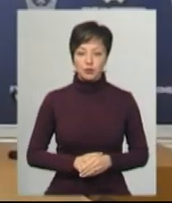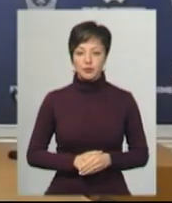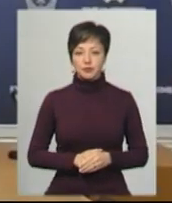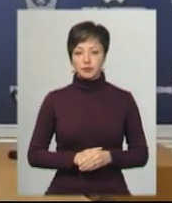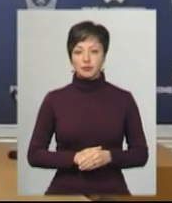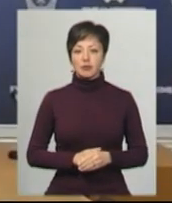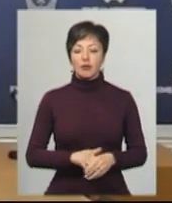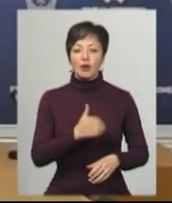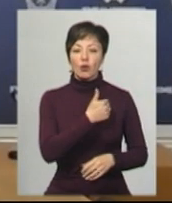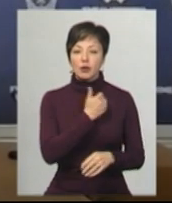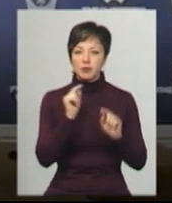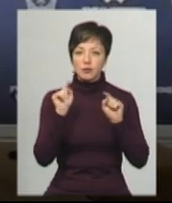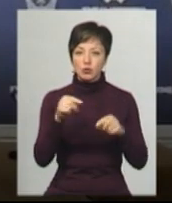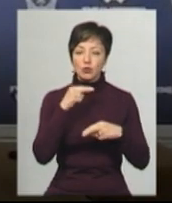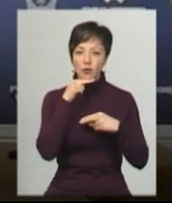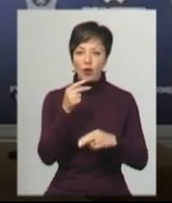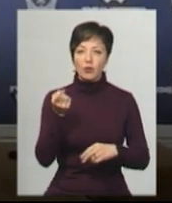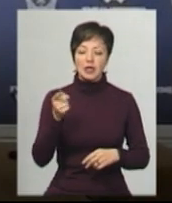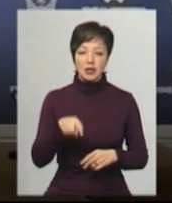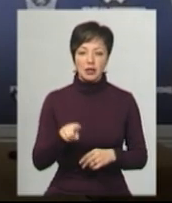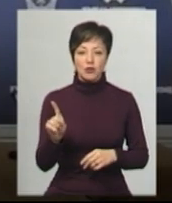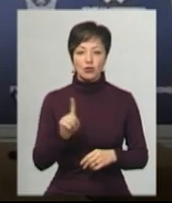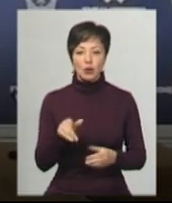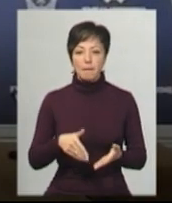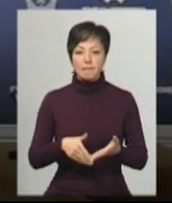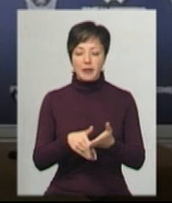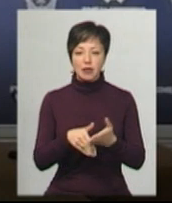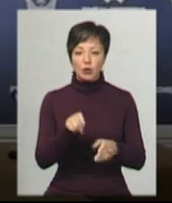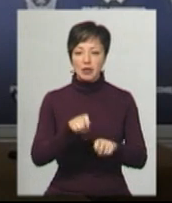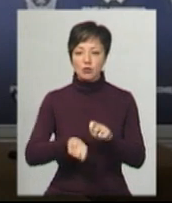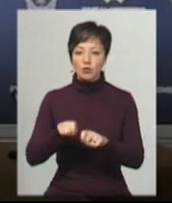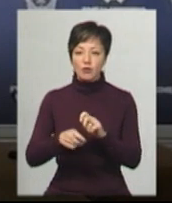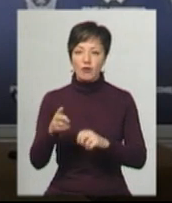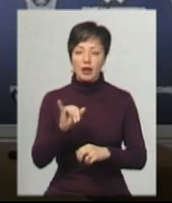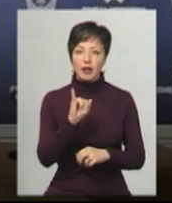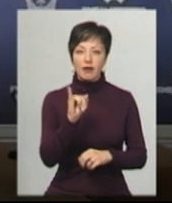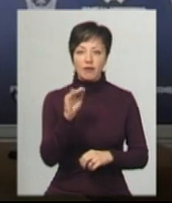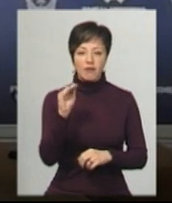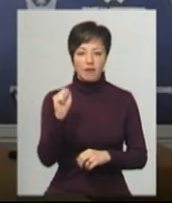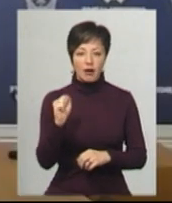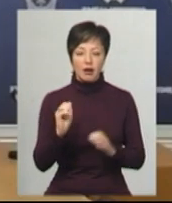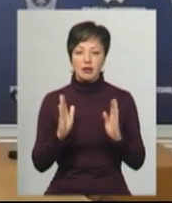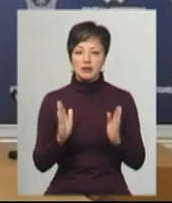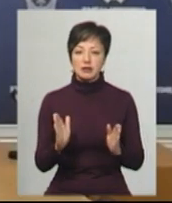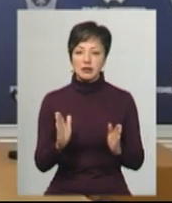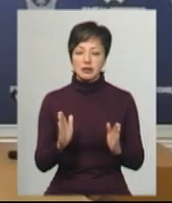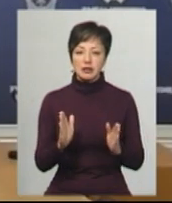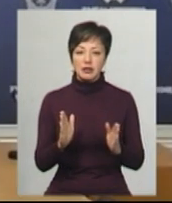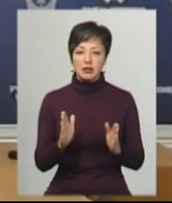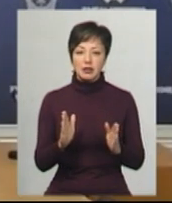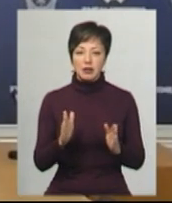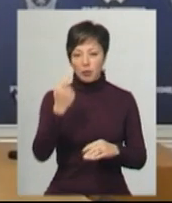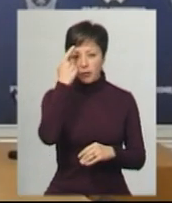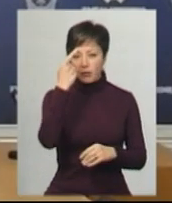Хотів би звернути увагу на те, що метод тестування ІФА, він лише, так би мовити, сигнальний